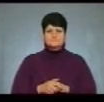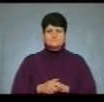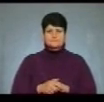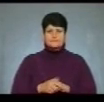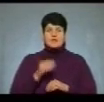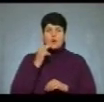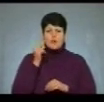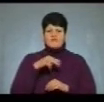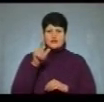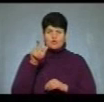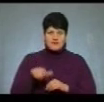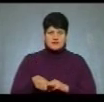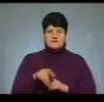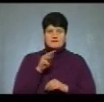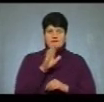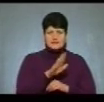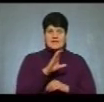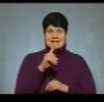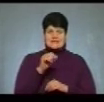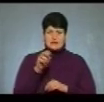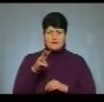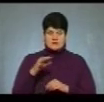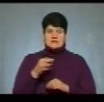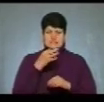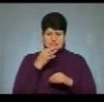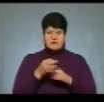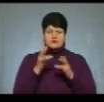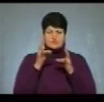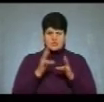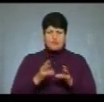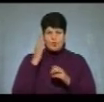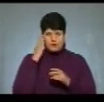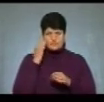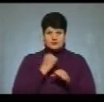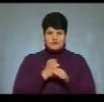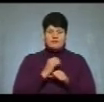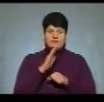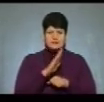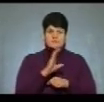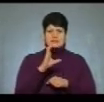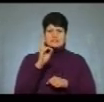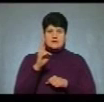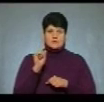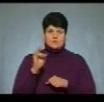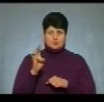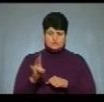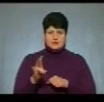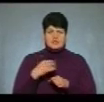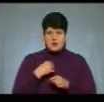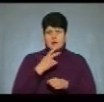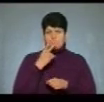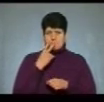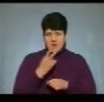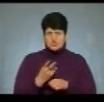Обвинувачений Віталій Замойський підтвердив, що травму голови потерпілому наніс Вадим Скакун. Я бачив, як